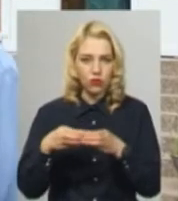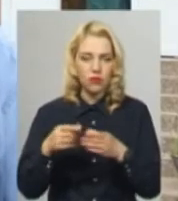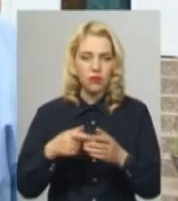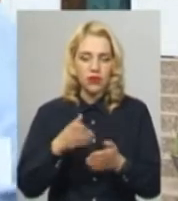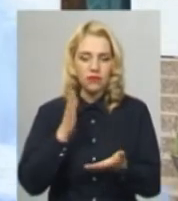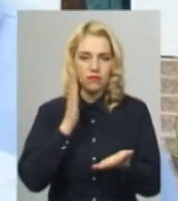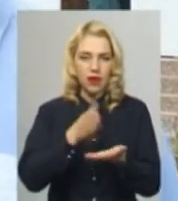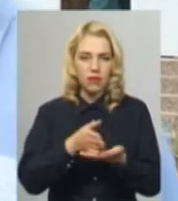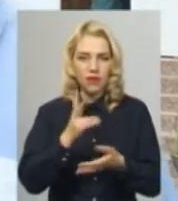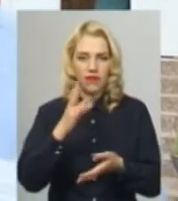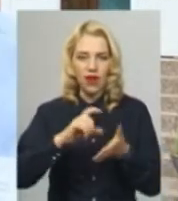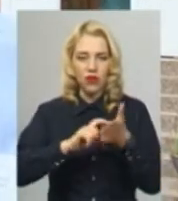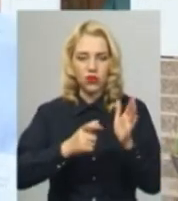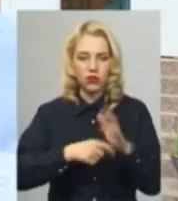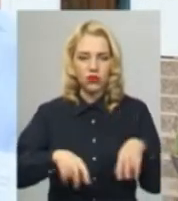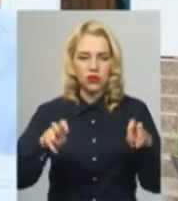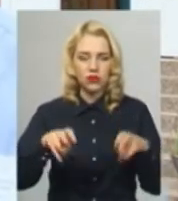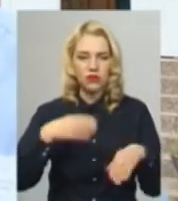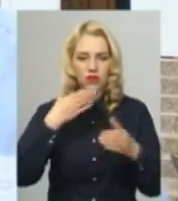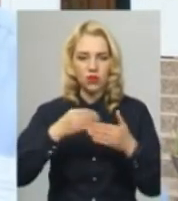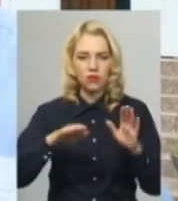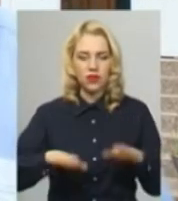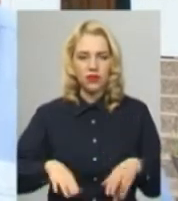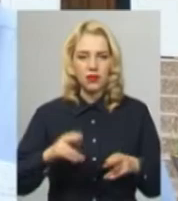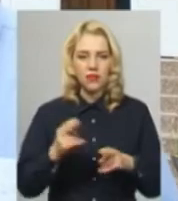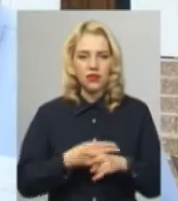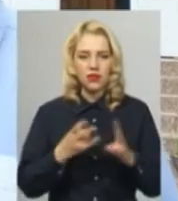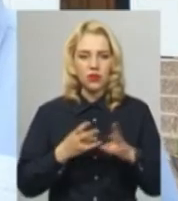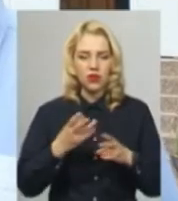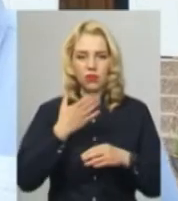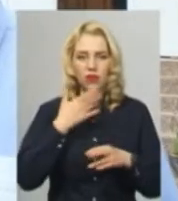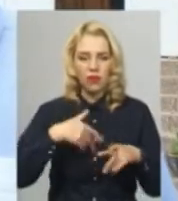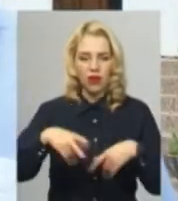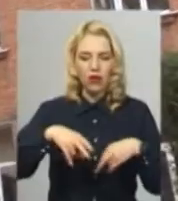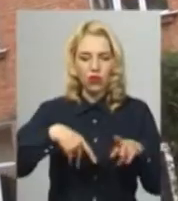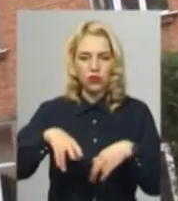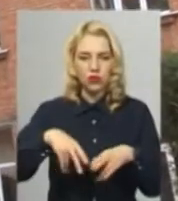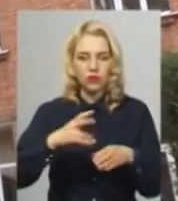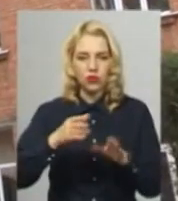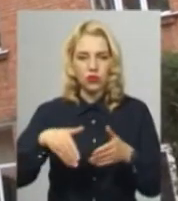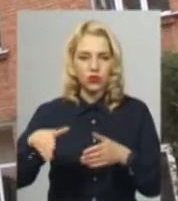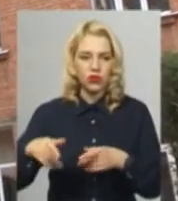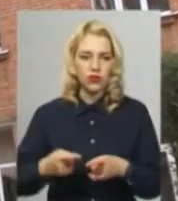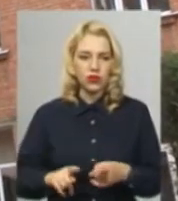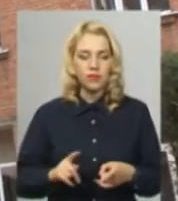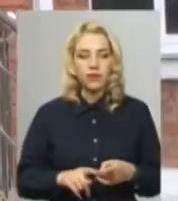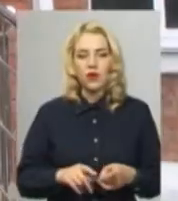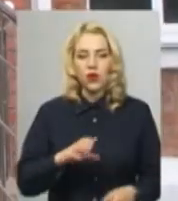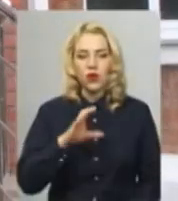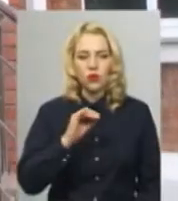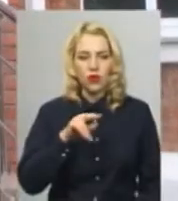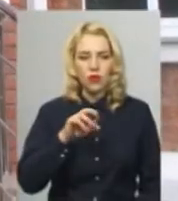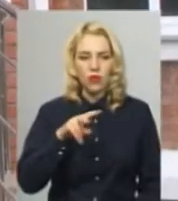аудиторію і сідали на своє місце. Тобто без потреби вони не ходили по пункту тестування. Юлія Полець до іспиту